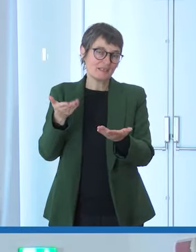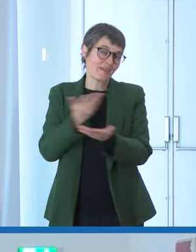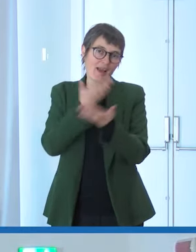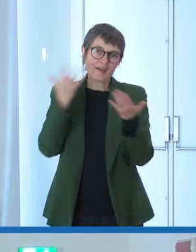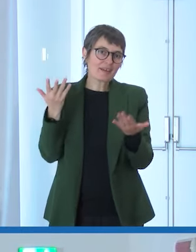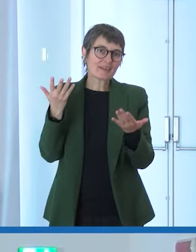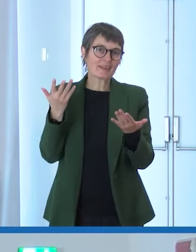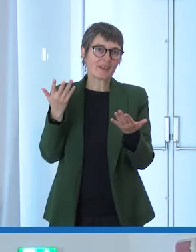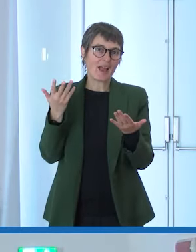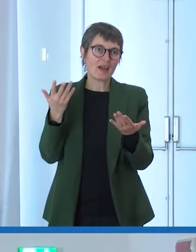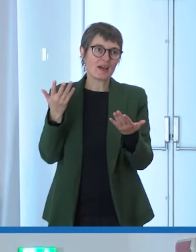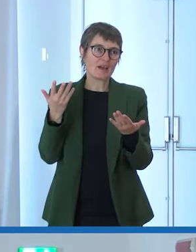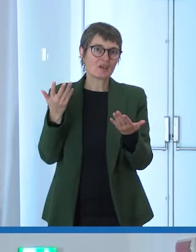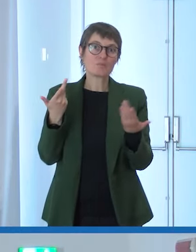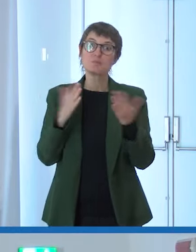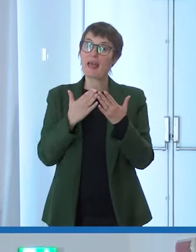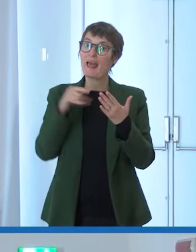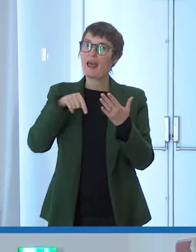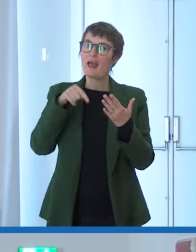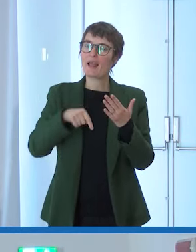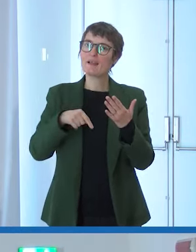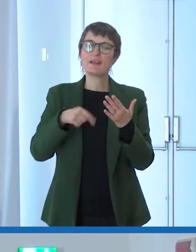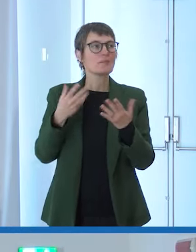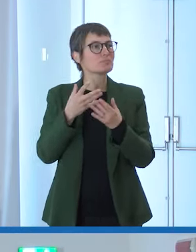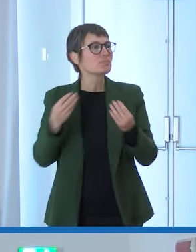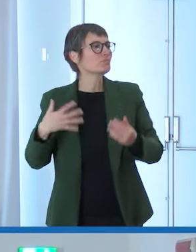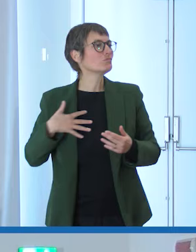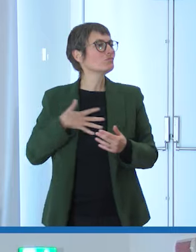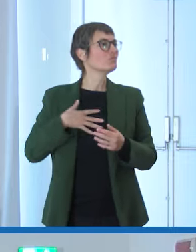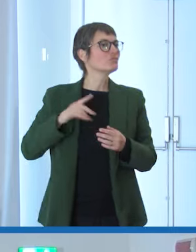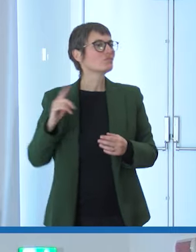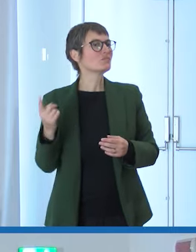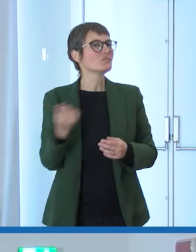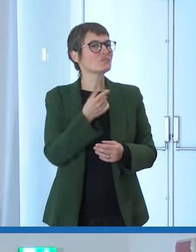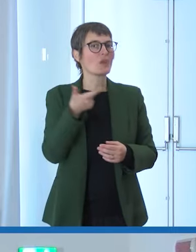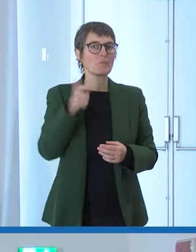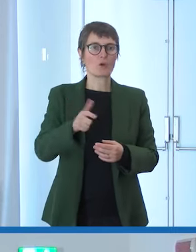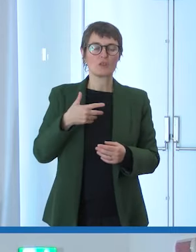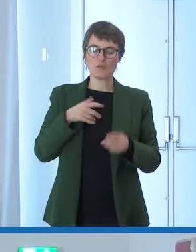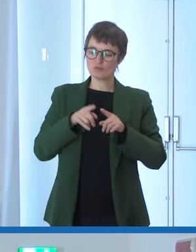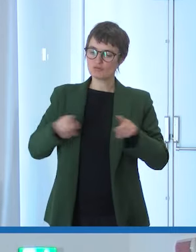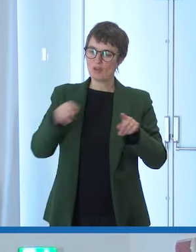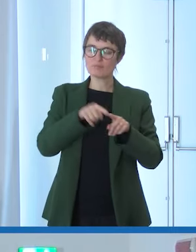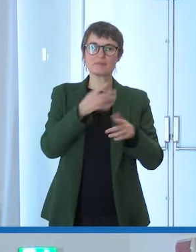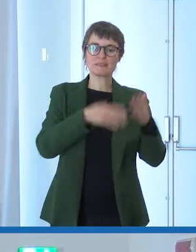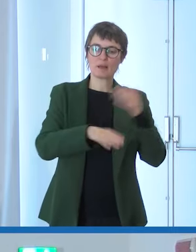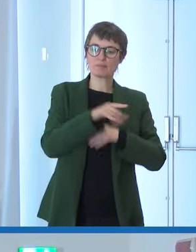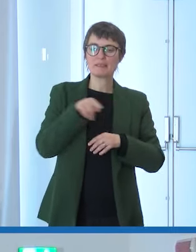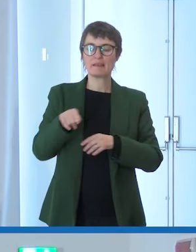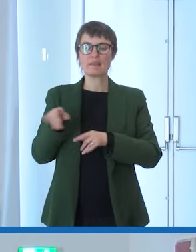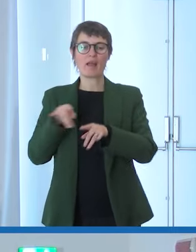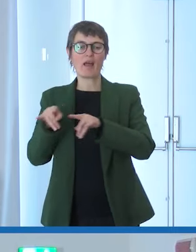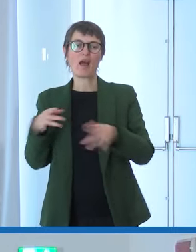questo tipo di disabilità e questo libro è stato molto apprezzato perché appunto abbinare queste due modo il problema della